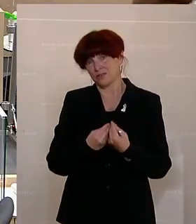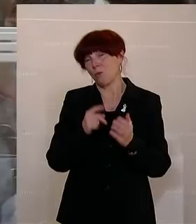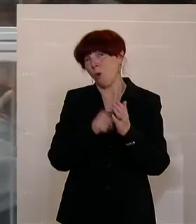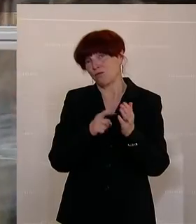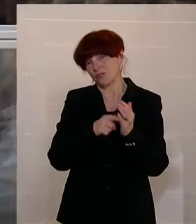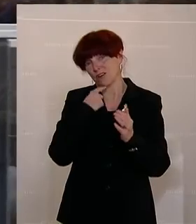Applaus